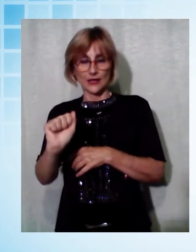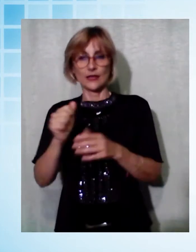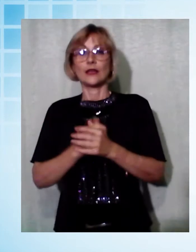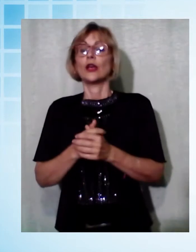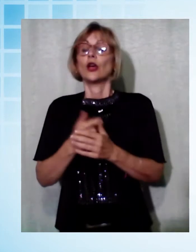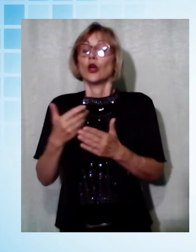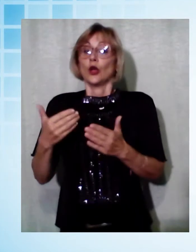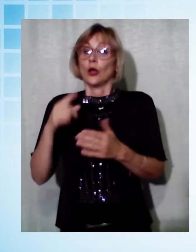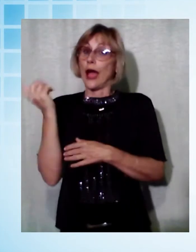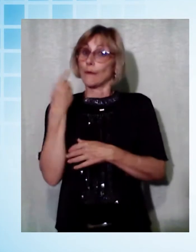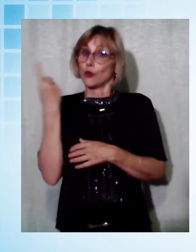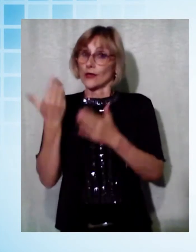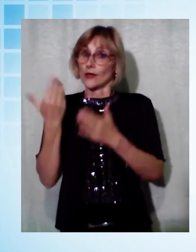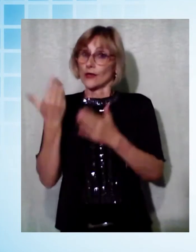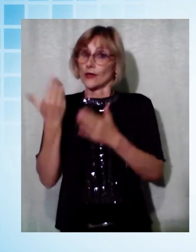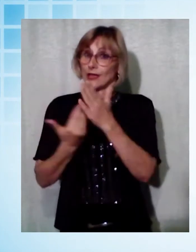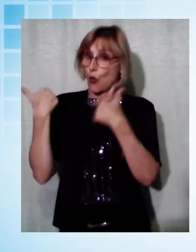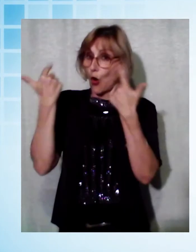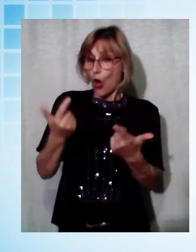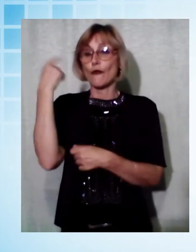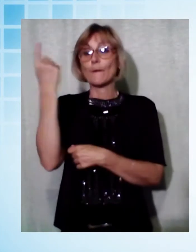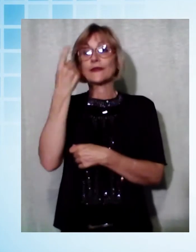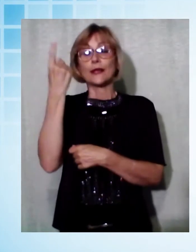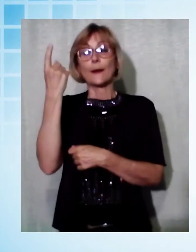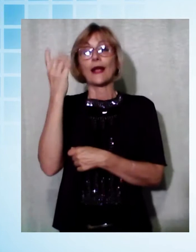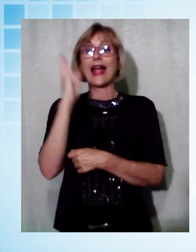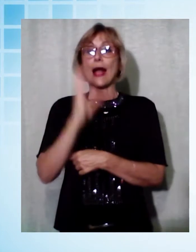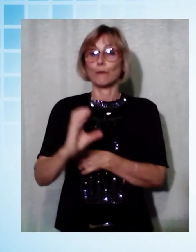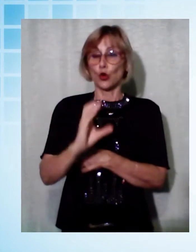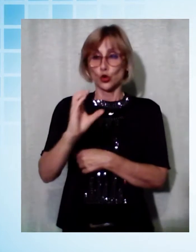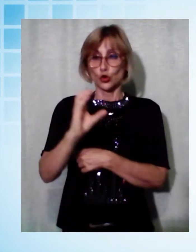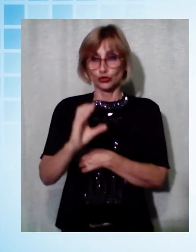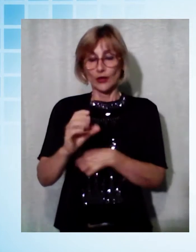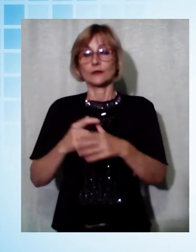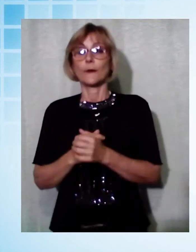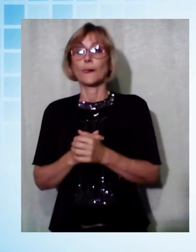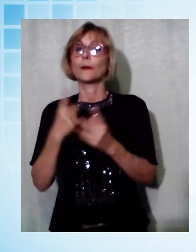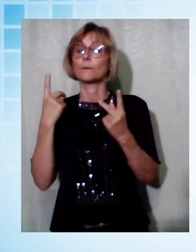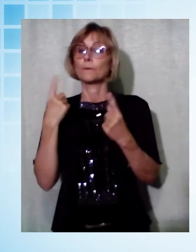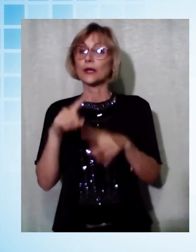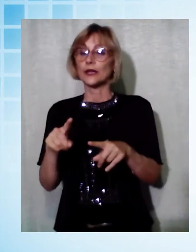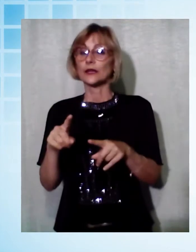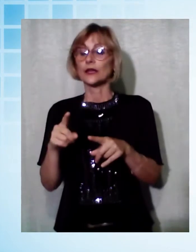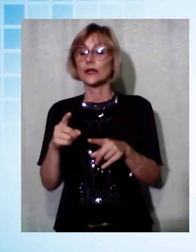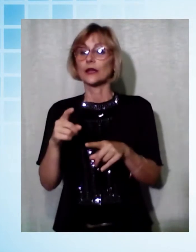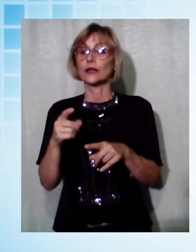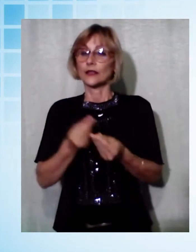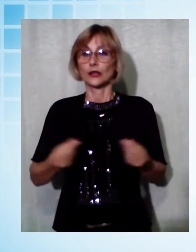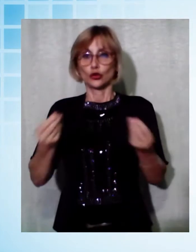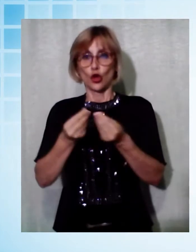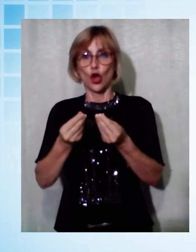fuoristrada alla misericordia di Camporgiano, una notizia importante in un territorio a volte difficile come quello